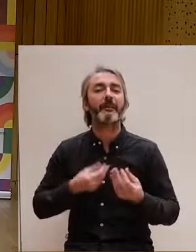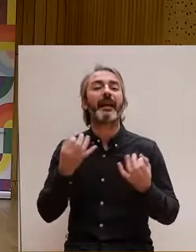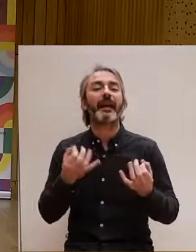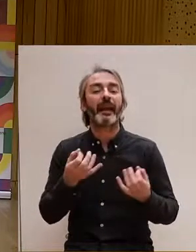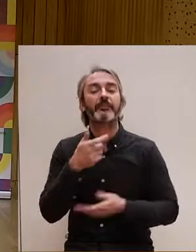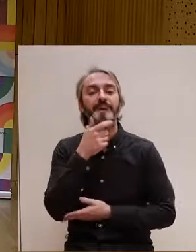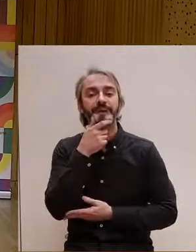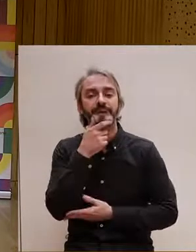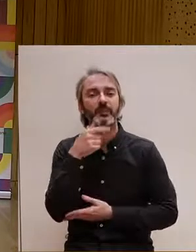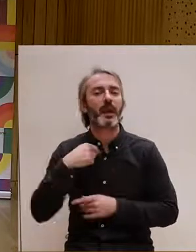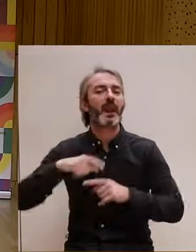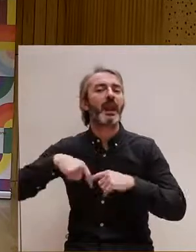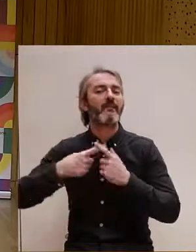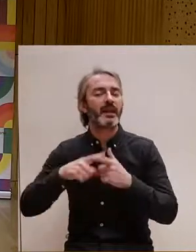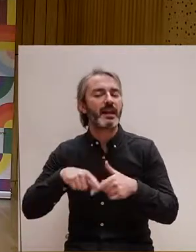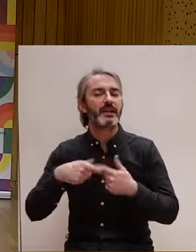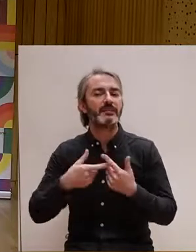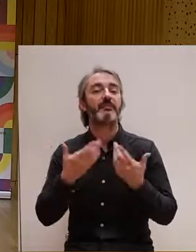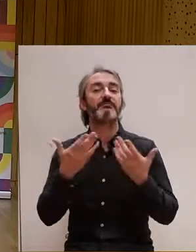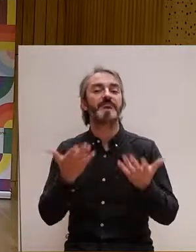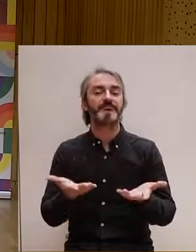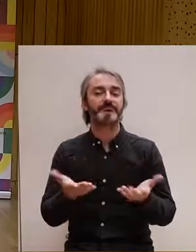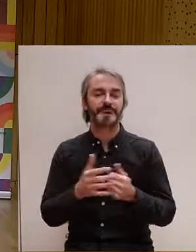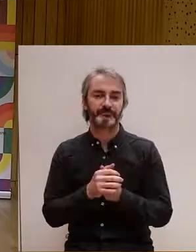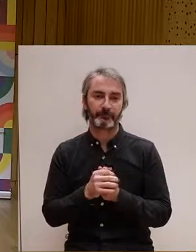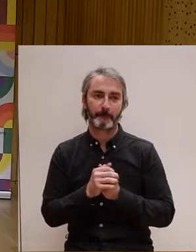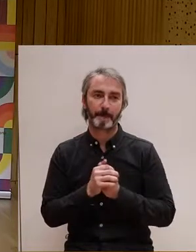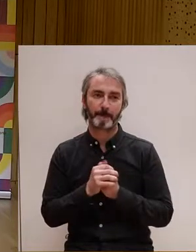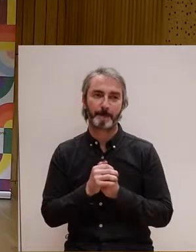mica és aquesta la reflexió inicial. Llavors,